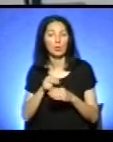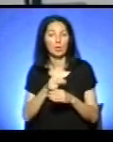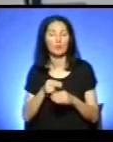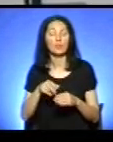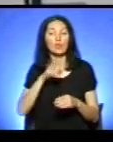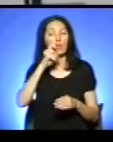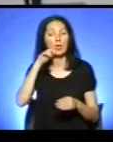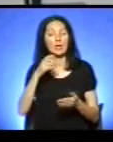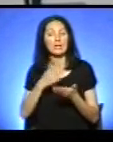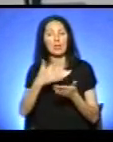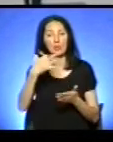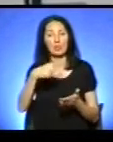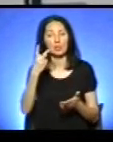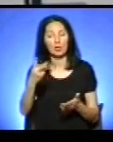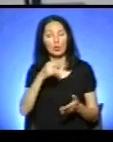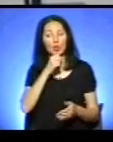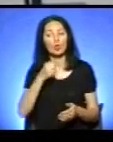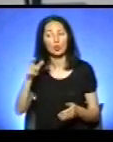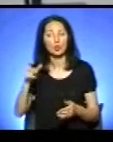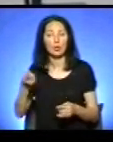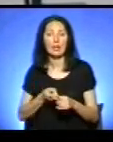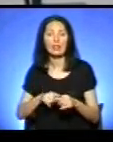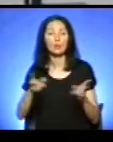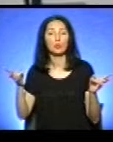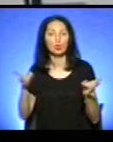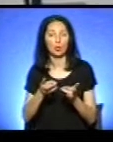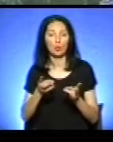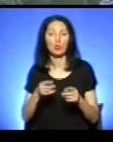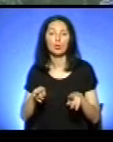52 дорослих пацієнтів, які потребують замісної терапії.